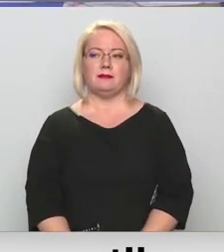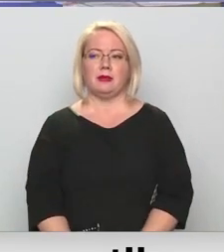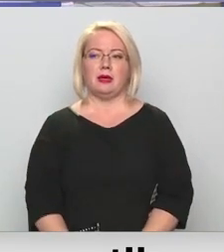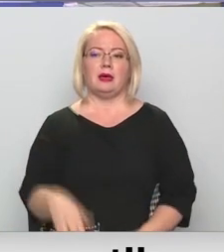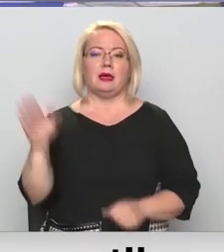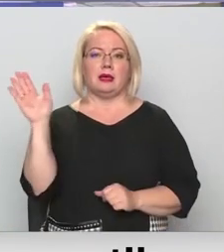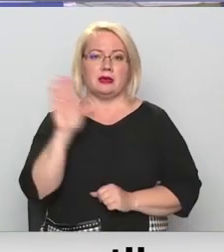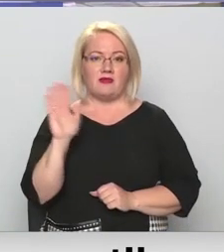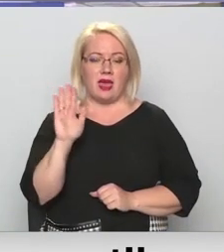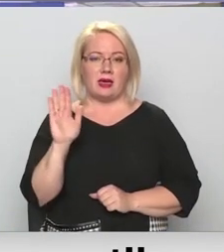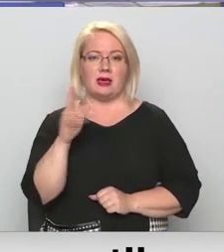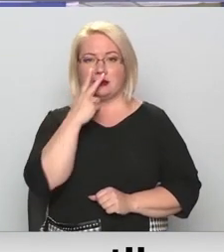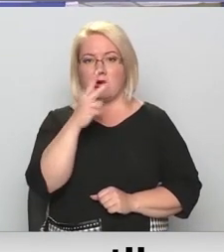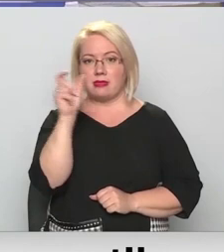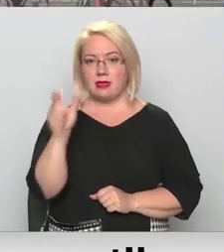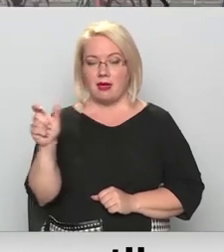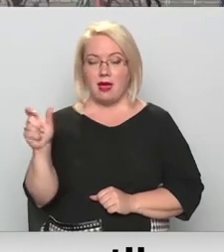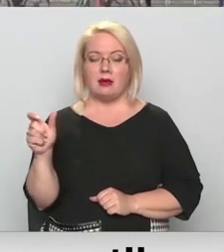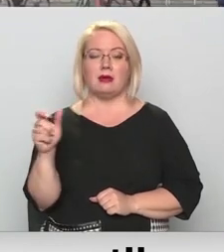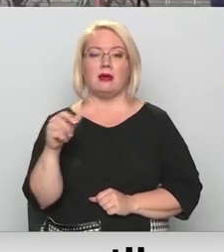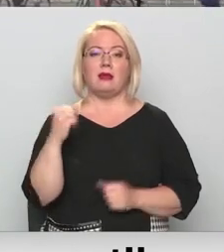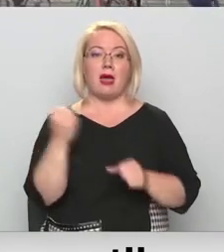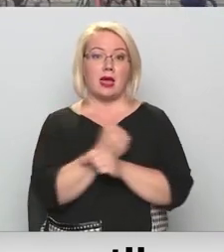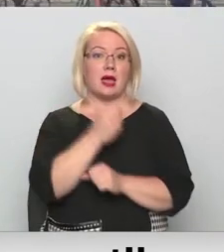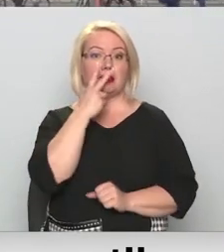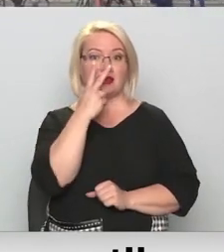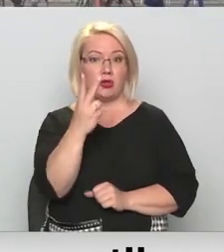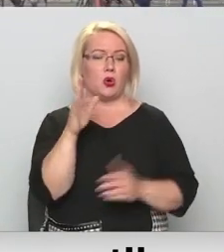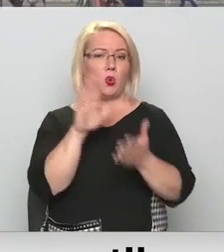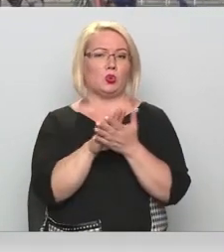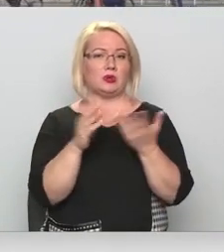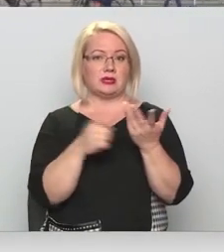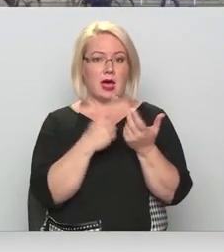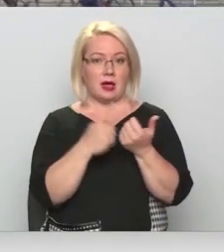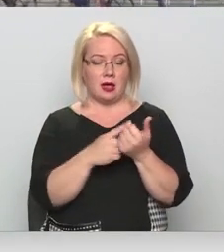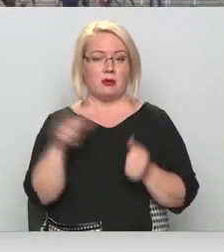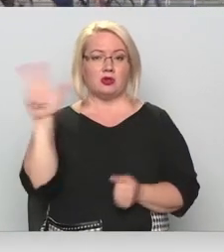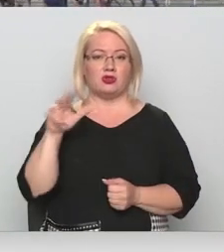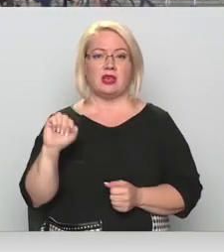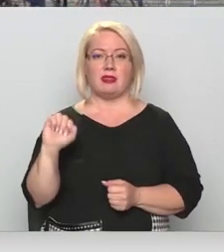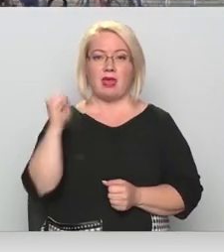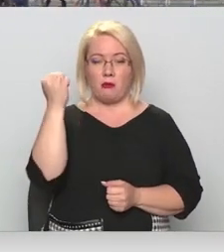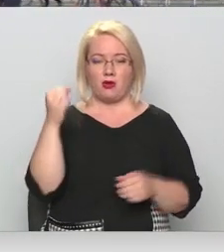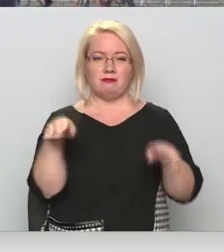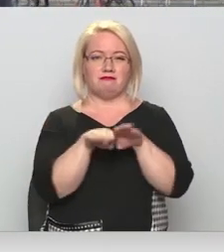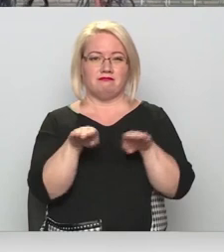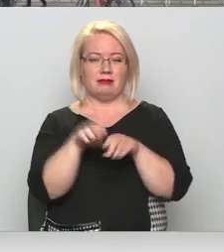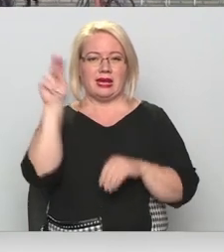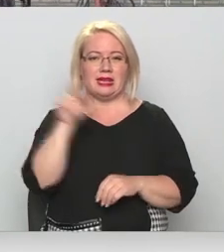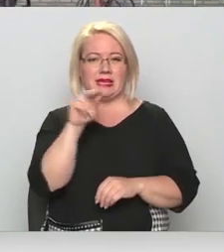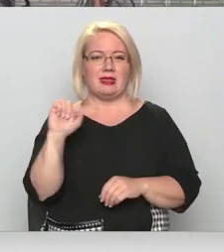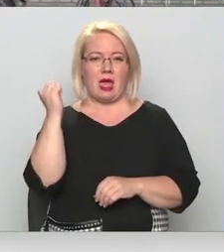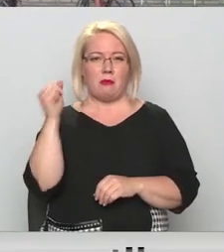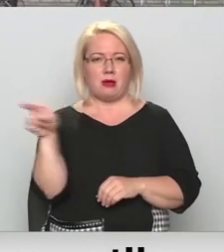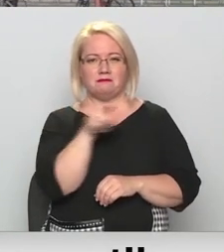Sveiki Ilze, sveicināti skatītāji! Jā, nu, lai gan skatoties uz skaitļiem, sociāla demokrātiem un Kristīgajiem demokrātiem ir diezgan